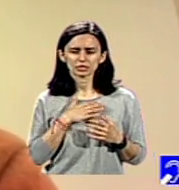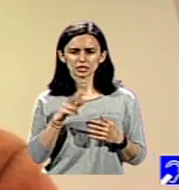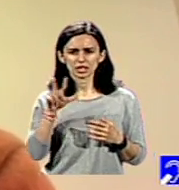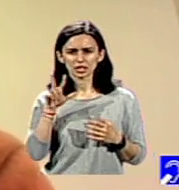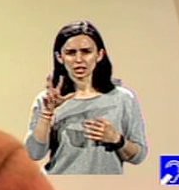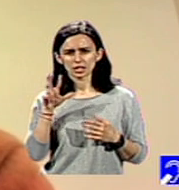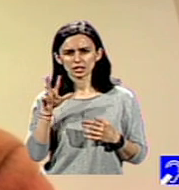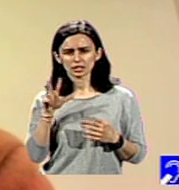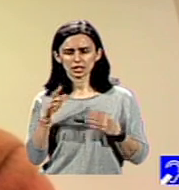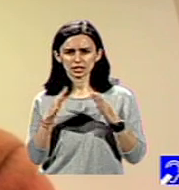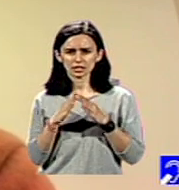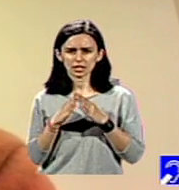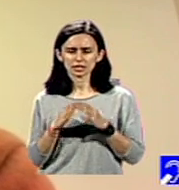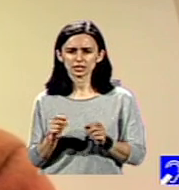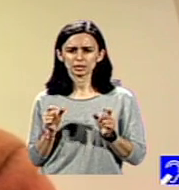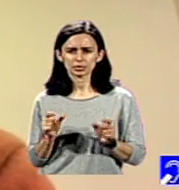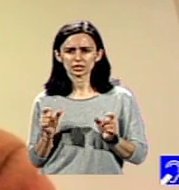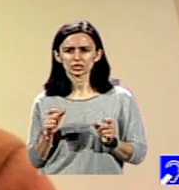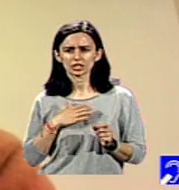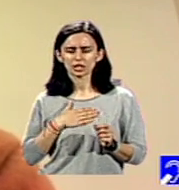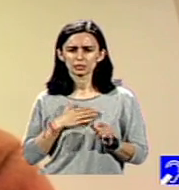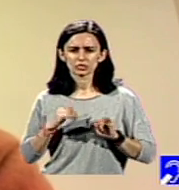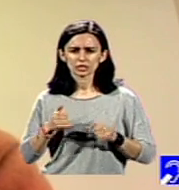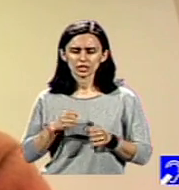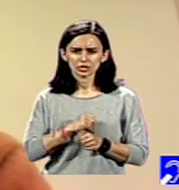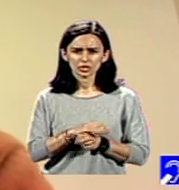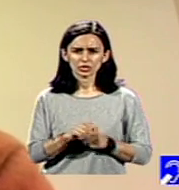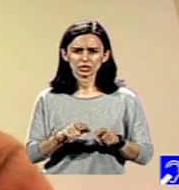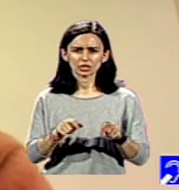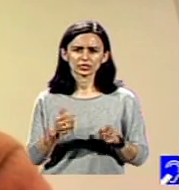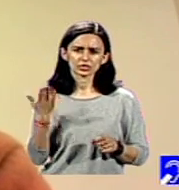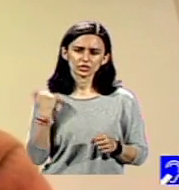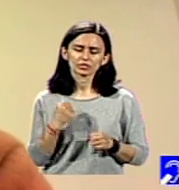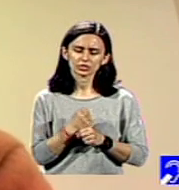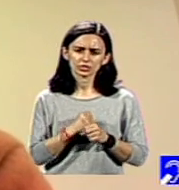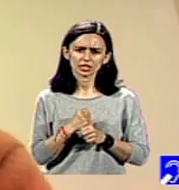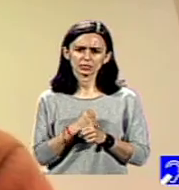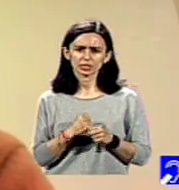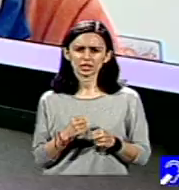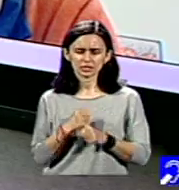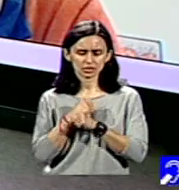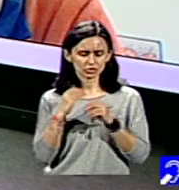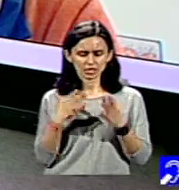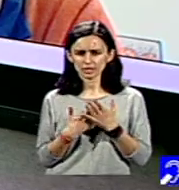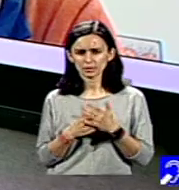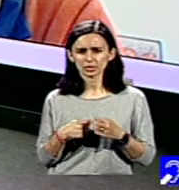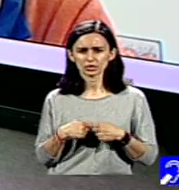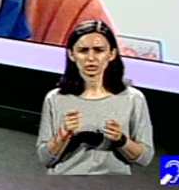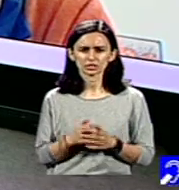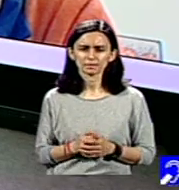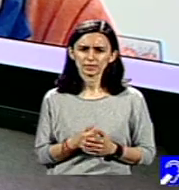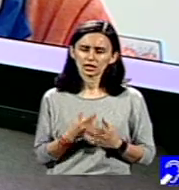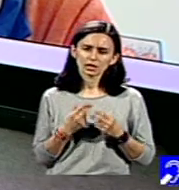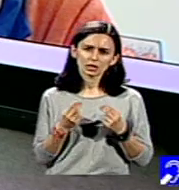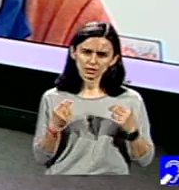locuințele protejate, am avut focar de COVID, și a fost o experiență traumatizantă pentru toată lumea. Noi vă dorim multă, multă sănătate